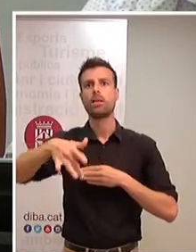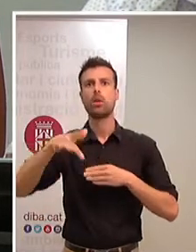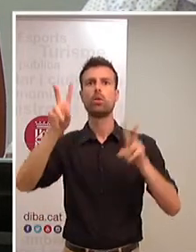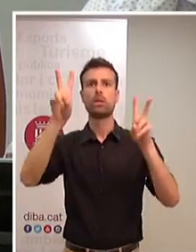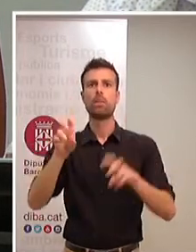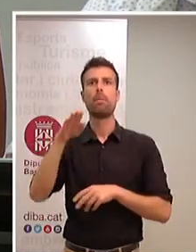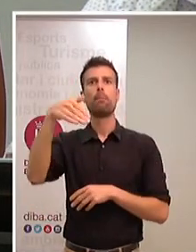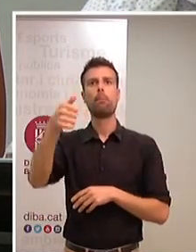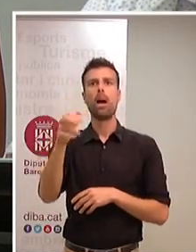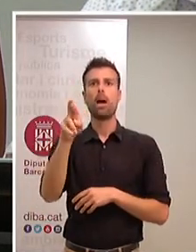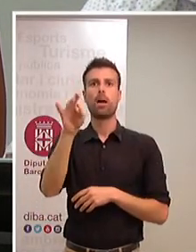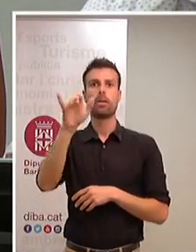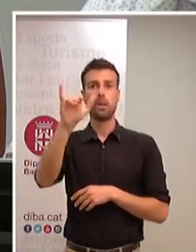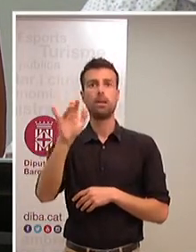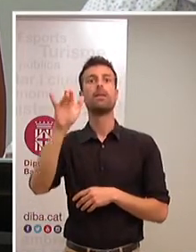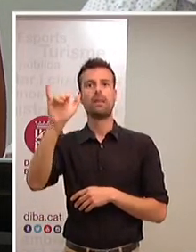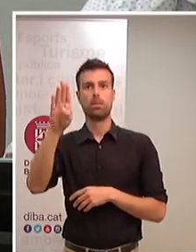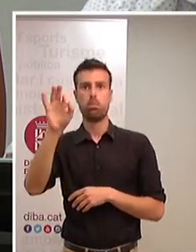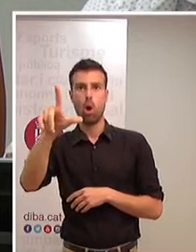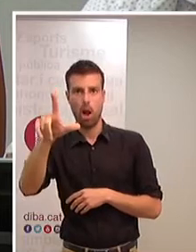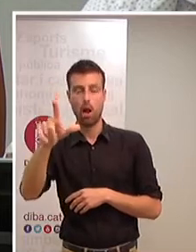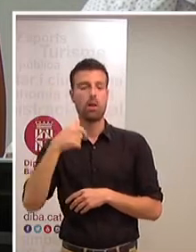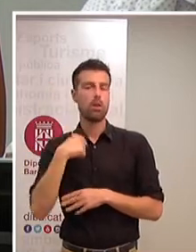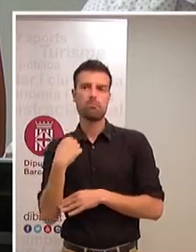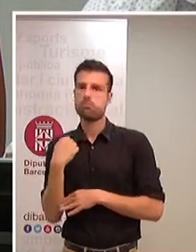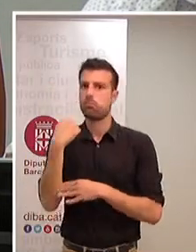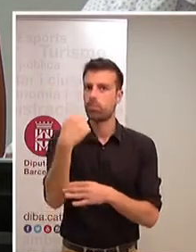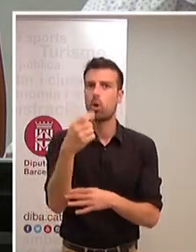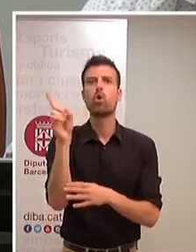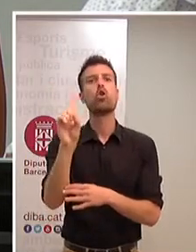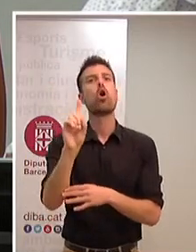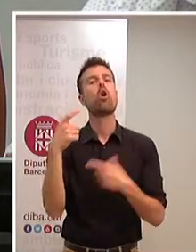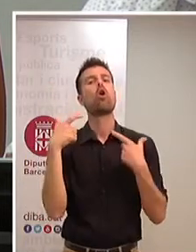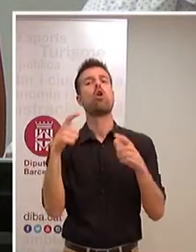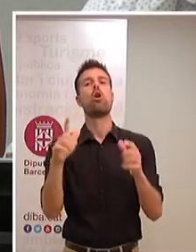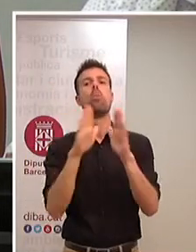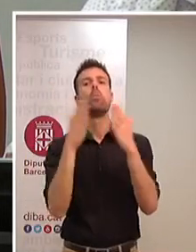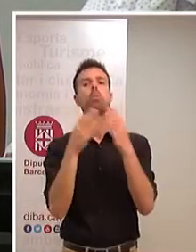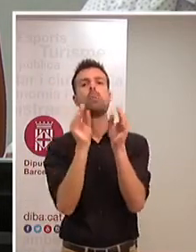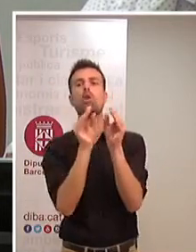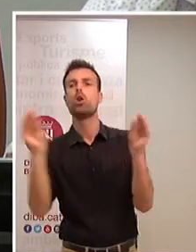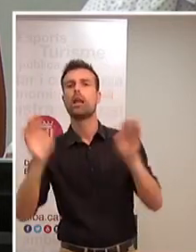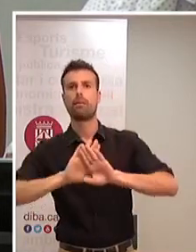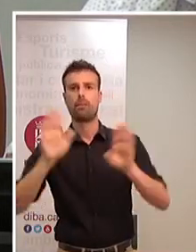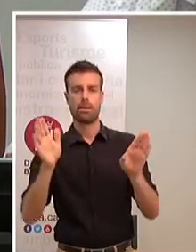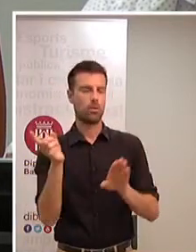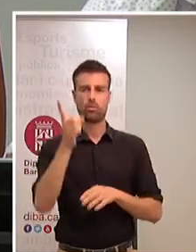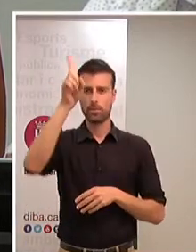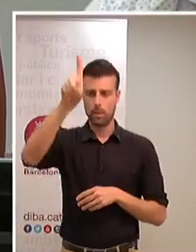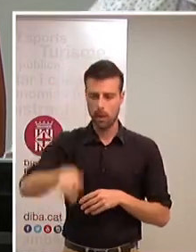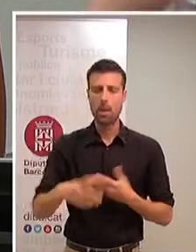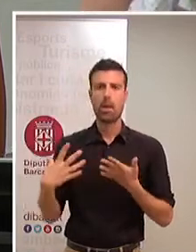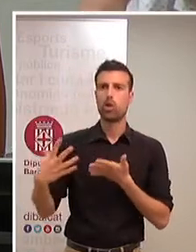llegat magnífic i hem de donar tot el recolzament no només a la biblioteca de Roda sinó també a tot el